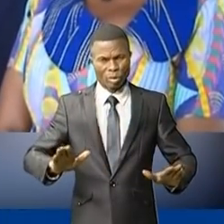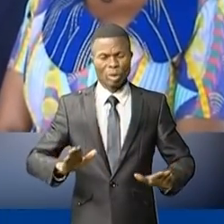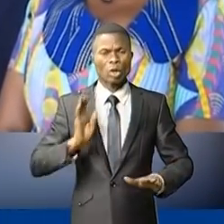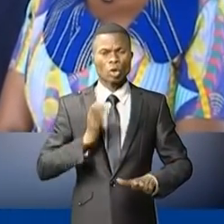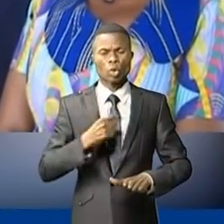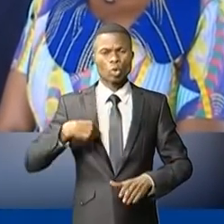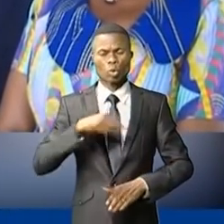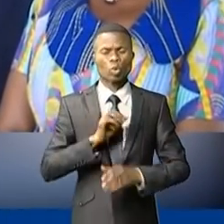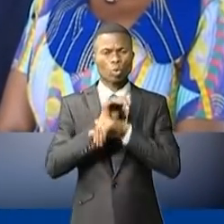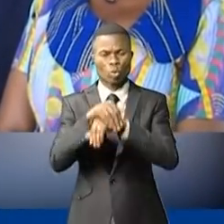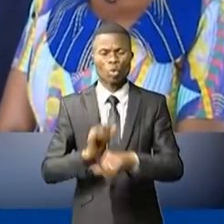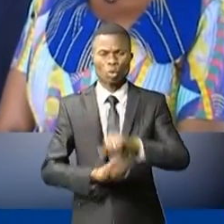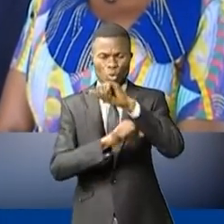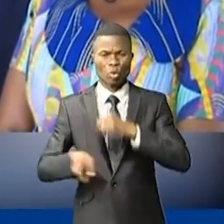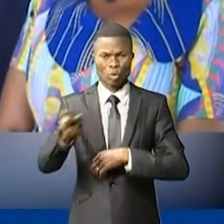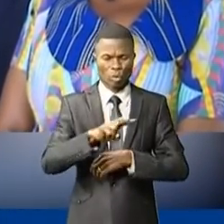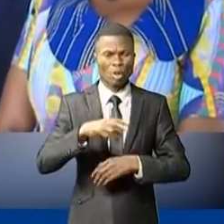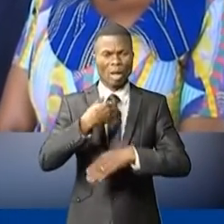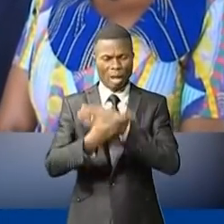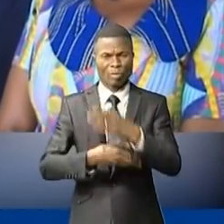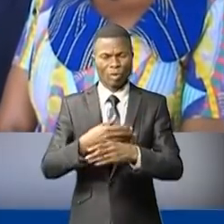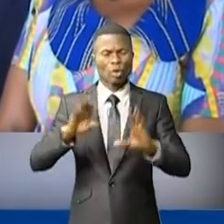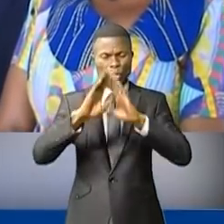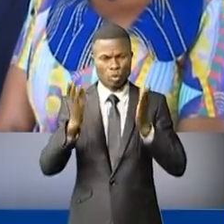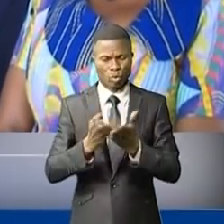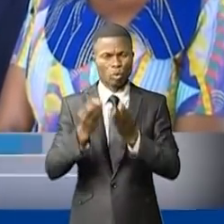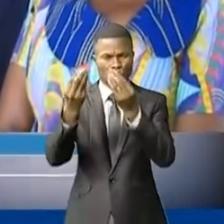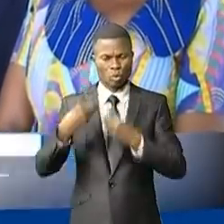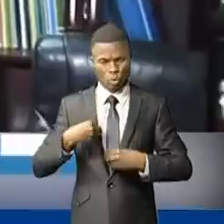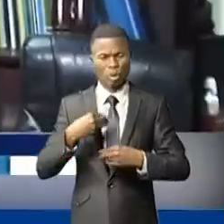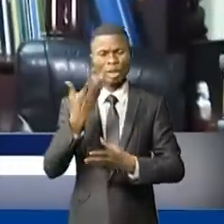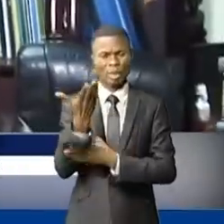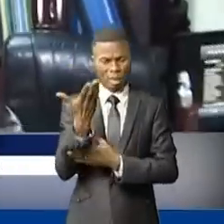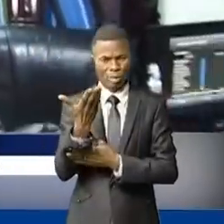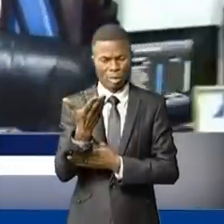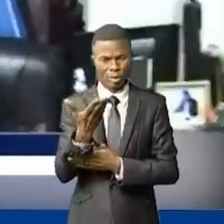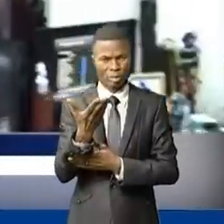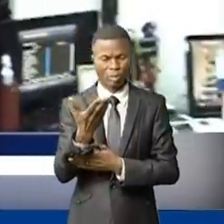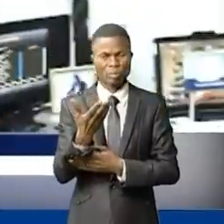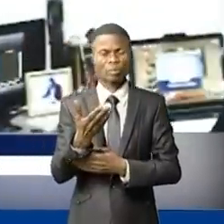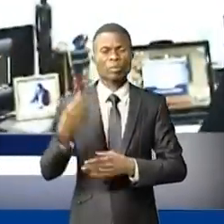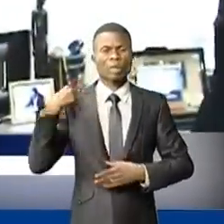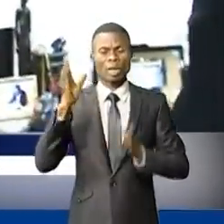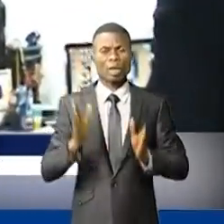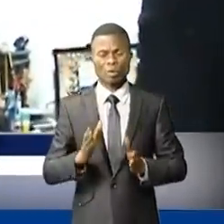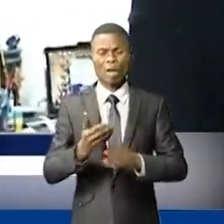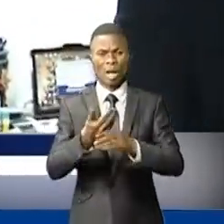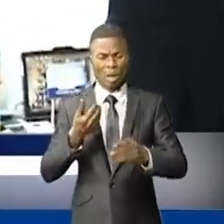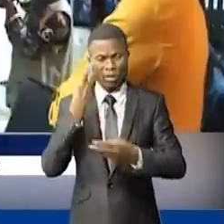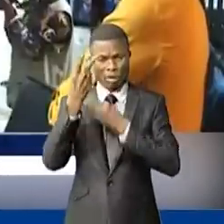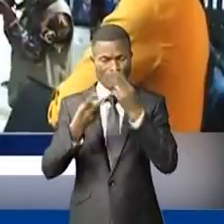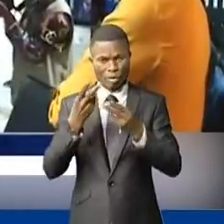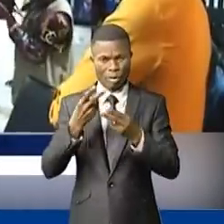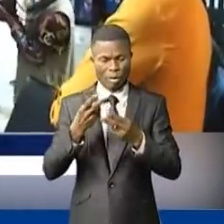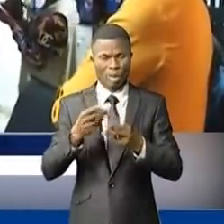à vous accompagner à réaliser tout ce que vous allez nous donner comme devoir. Peu avant,'autorité provinciale a visité